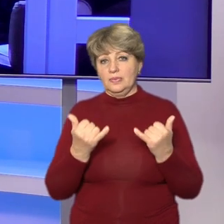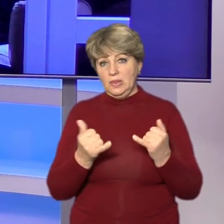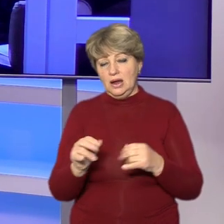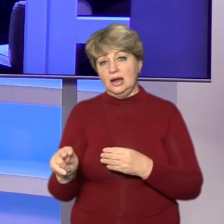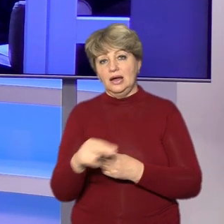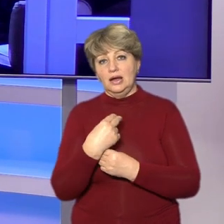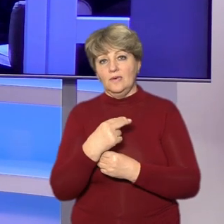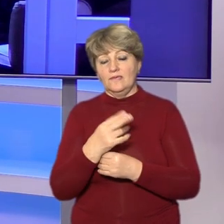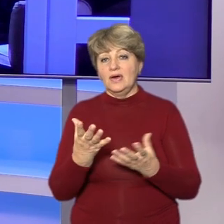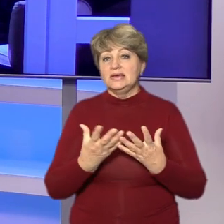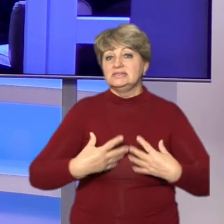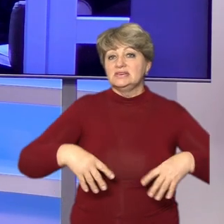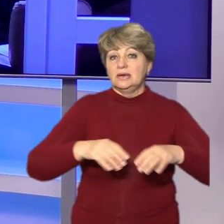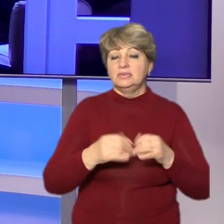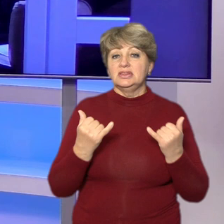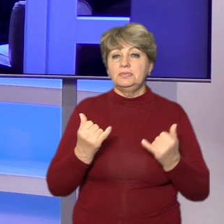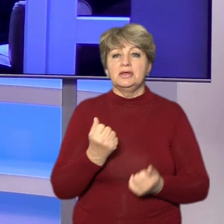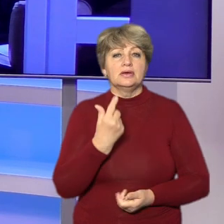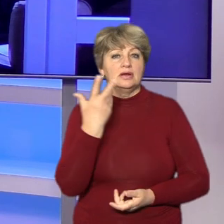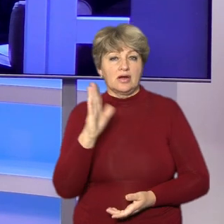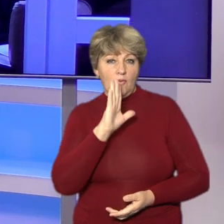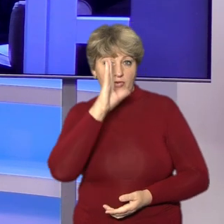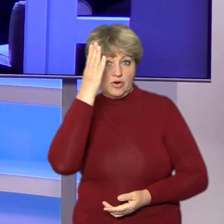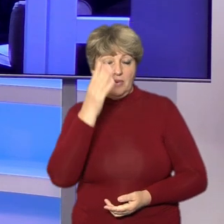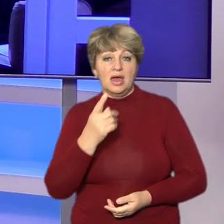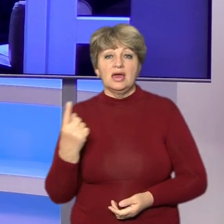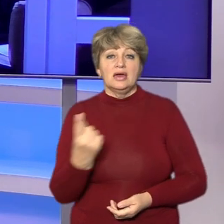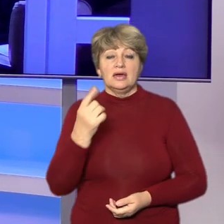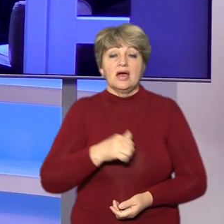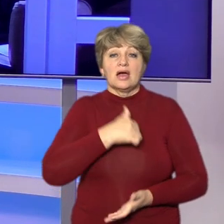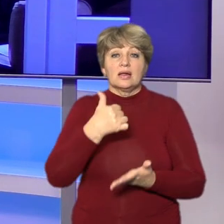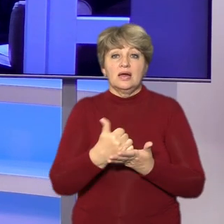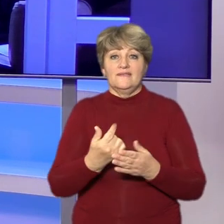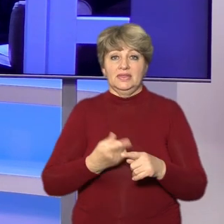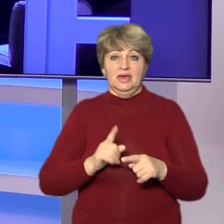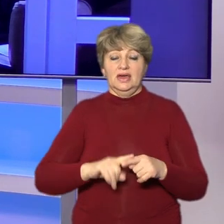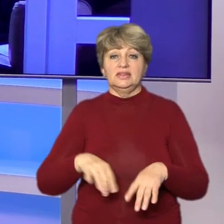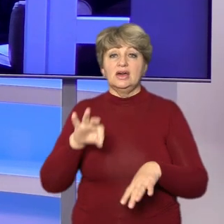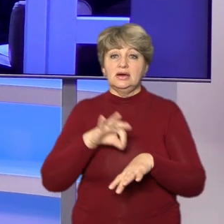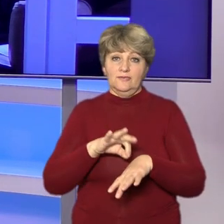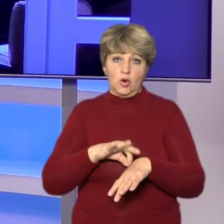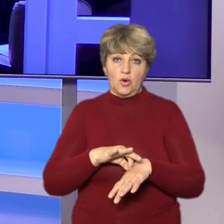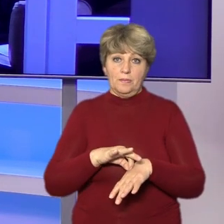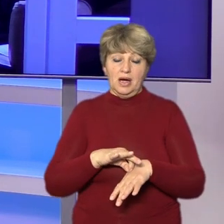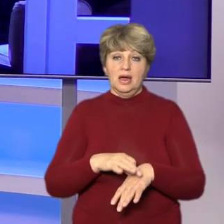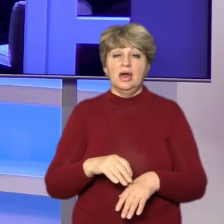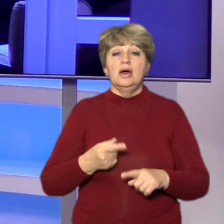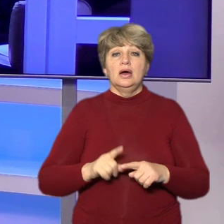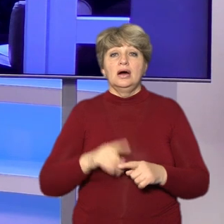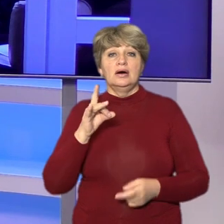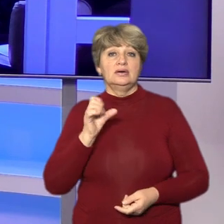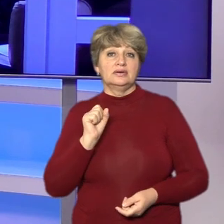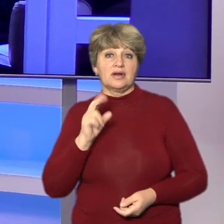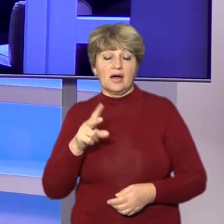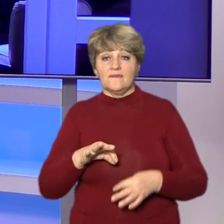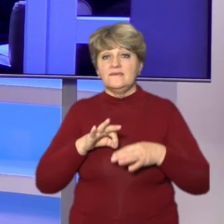У родині Асаулків тепер кілька ворогів, і один із них – це хвороба, розповідає голова сімейства пан Євгеній. Боротьбу з раком чоловік